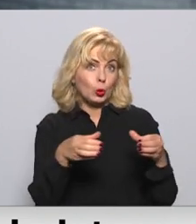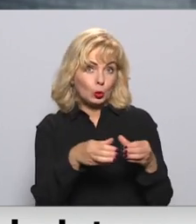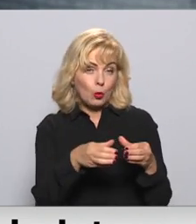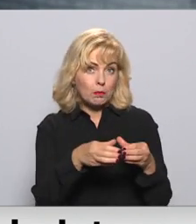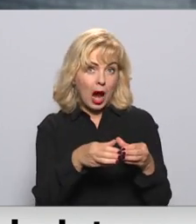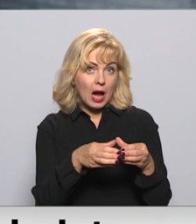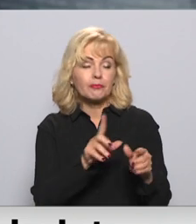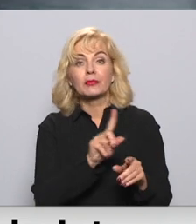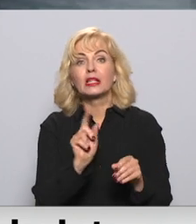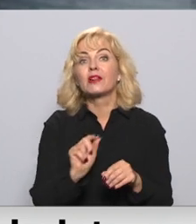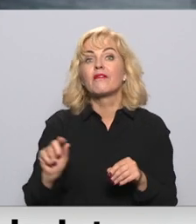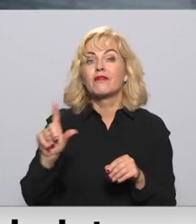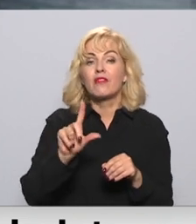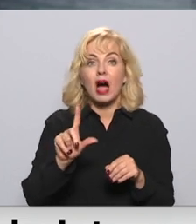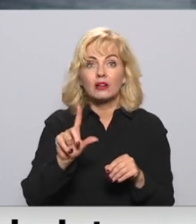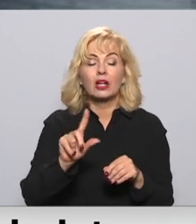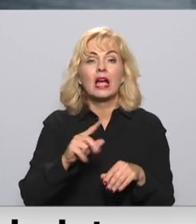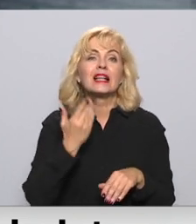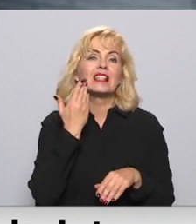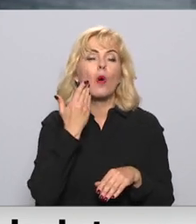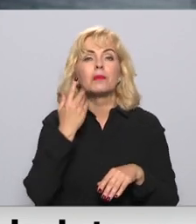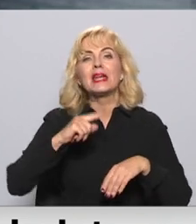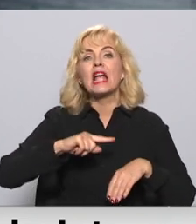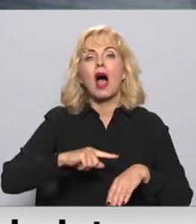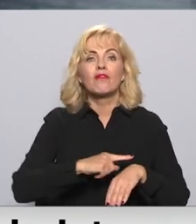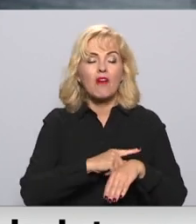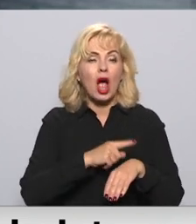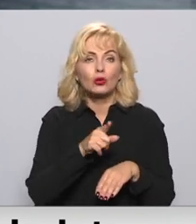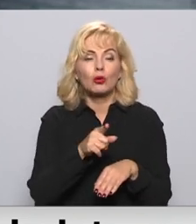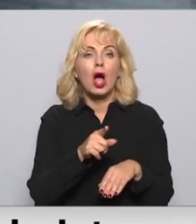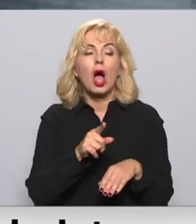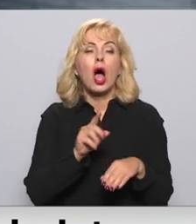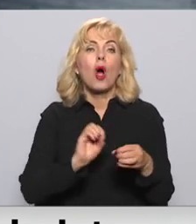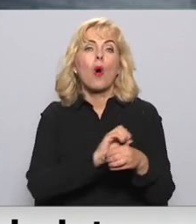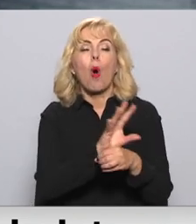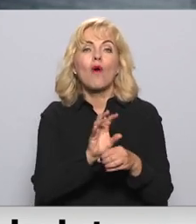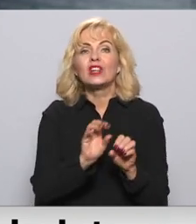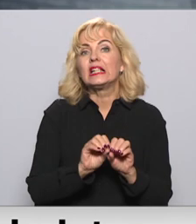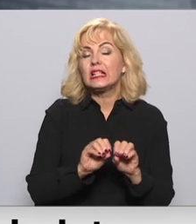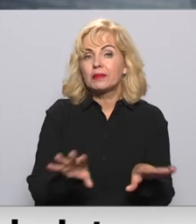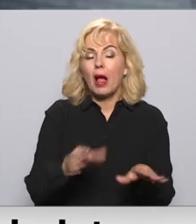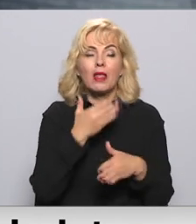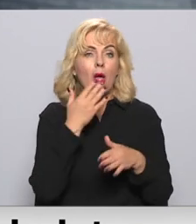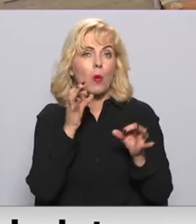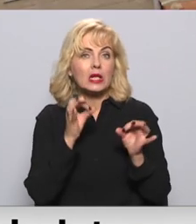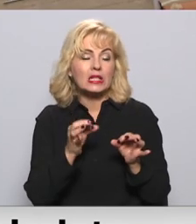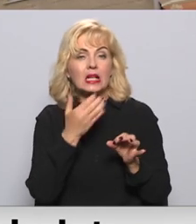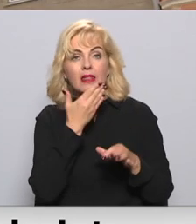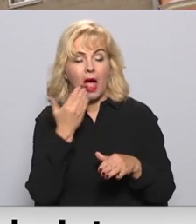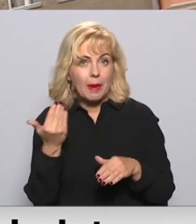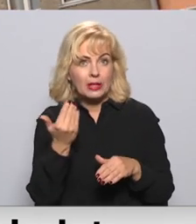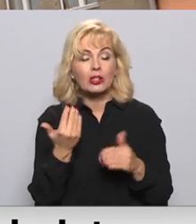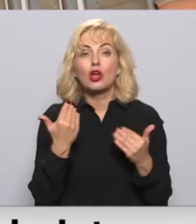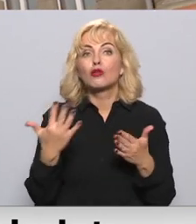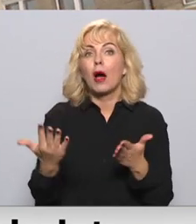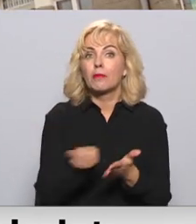īstenībā ir visvairāk ievainojamākā, attiecībā uz COVID izplatību mums īstina un nekas tāds arī nebija. Šodien